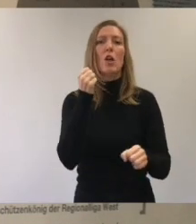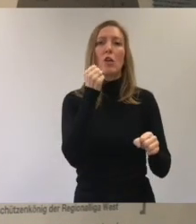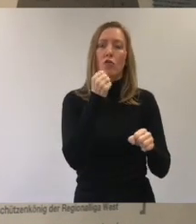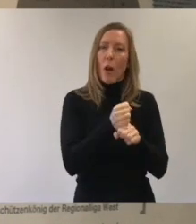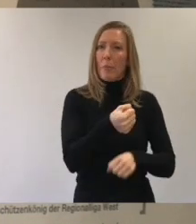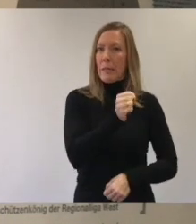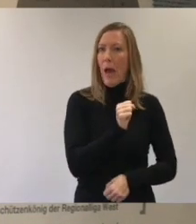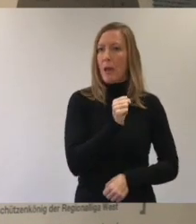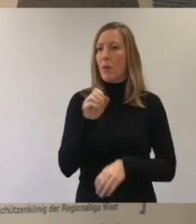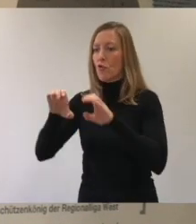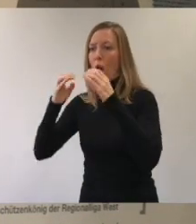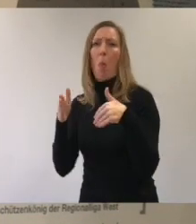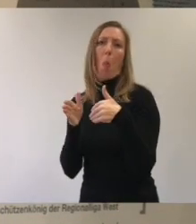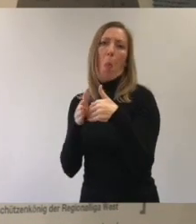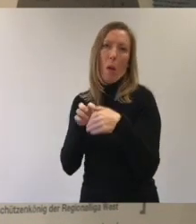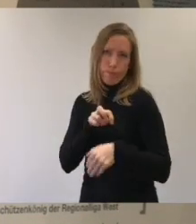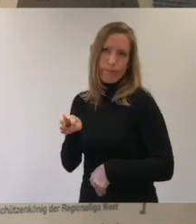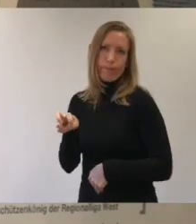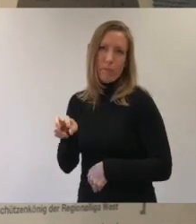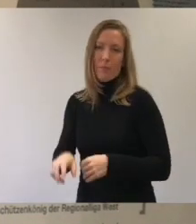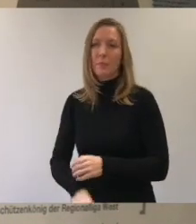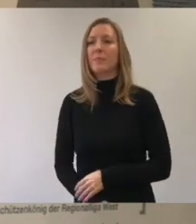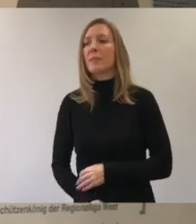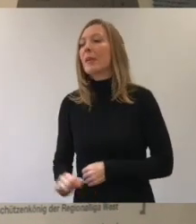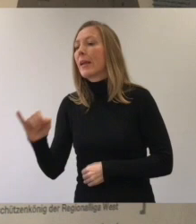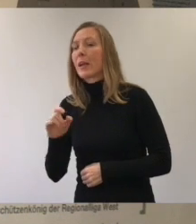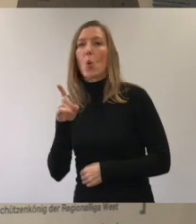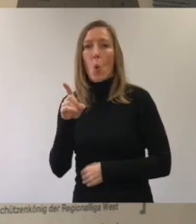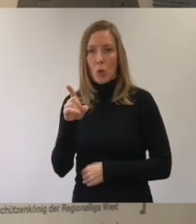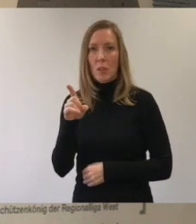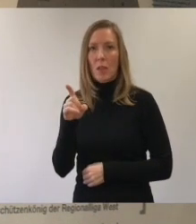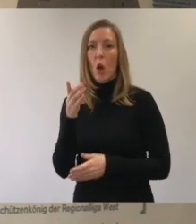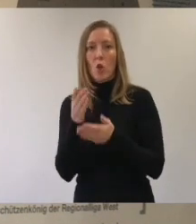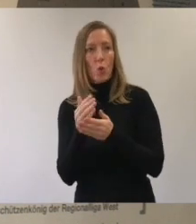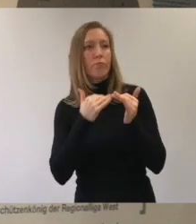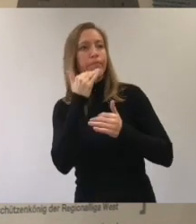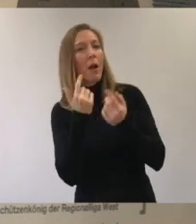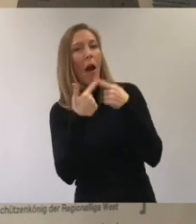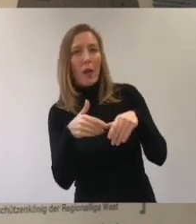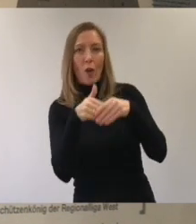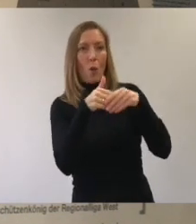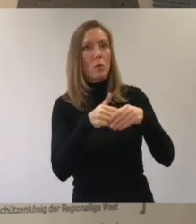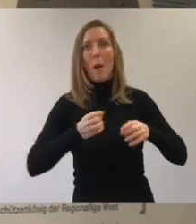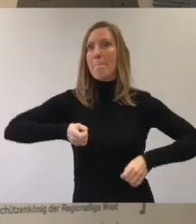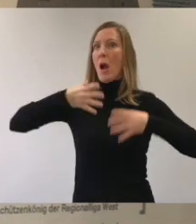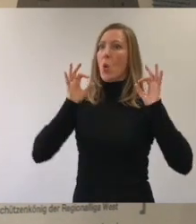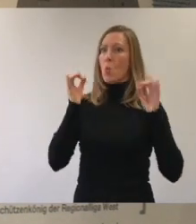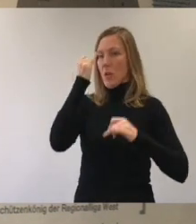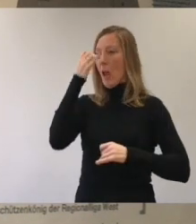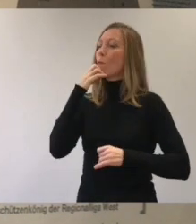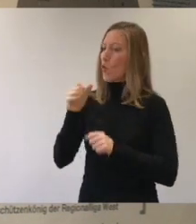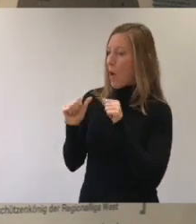Von der Stammkneipe bis zum Stadion ist es nicht weit. Ingo und Dirk haben den anderen von dem Plan erzählt. Alle sind